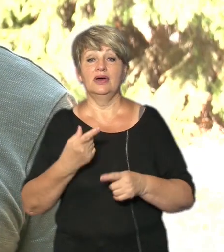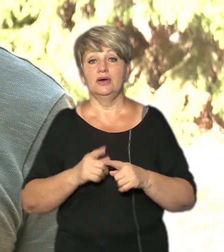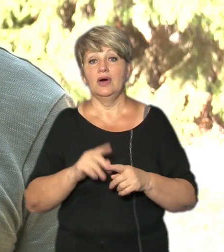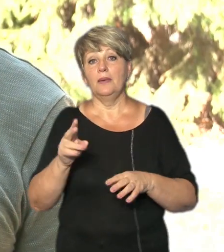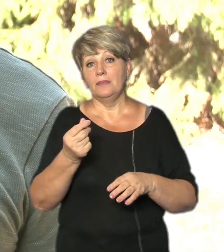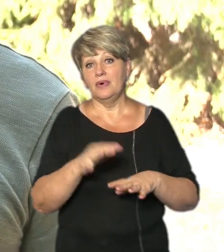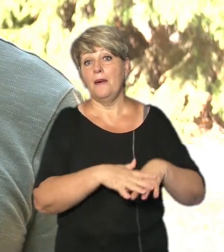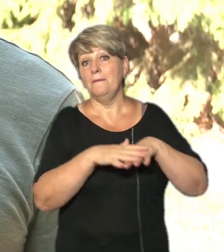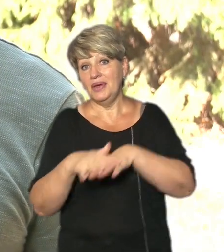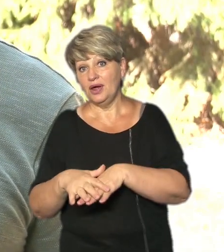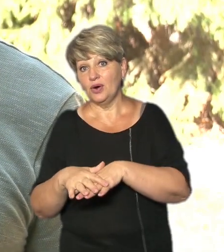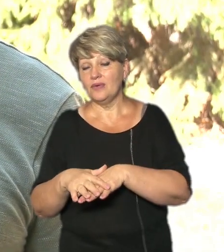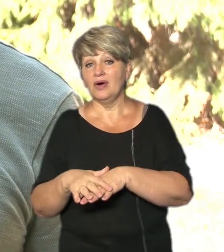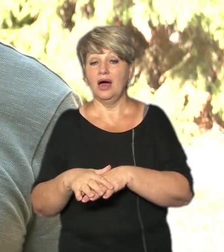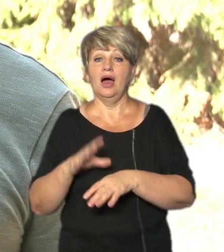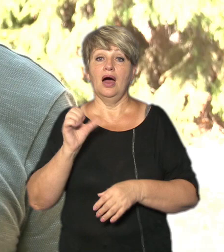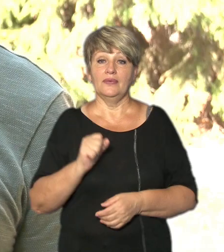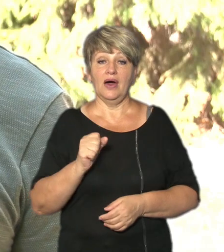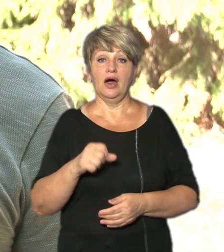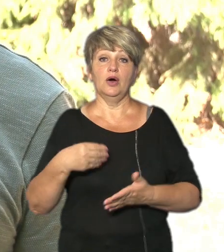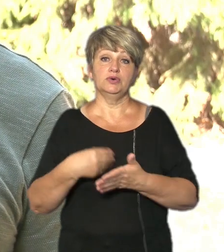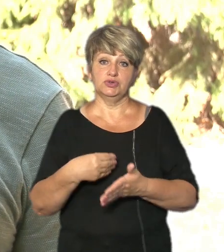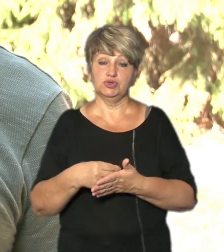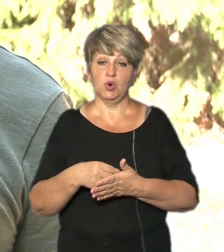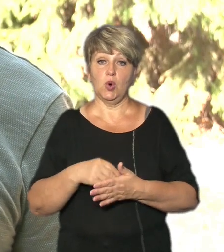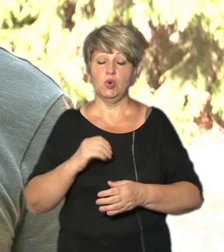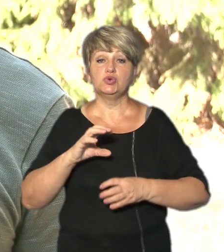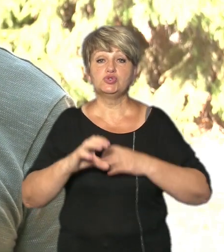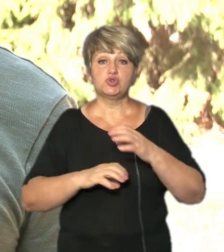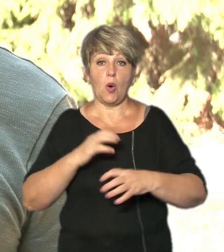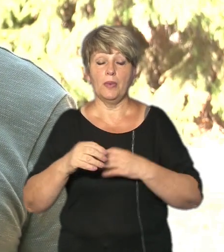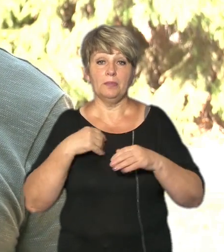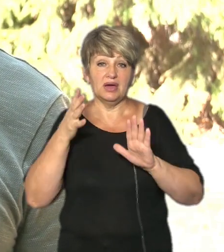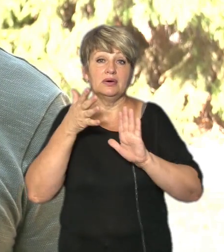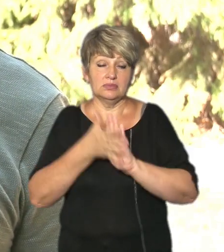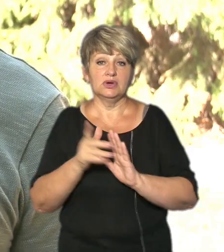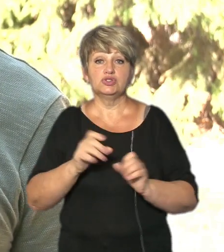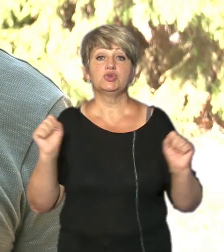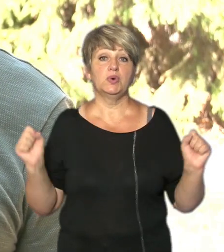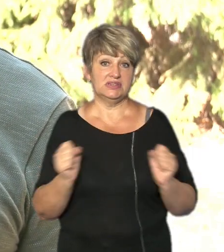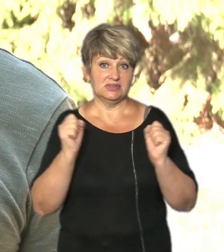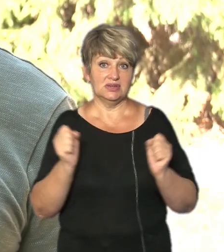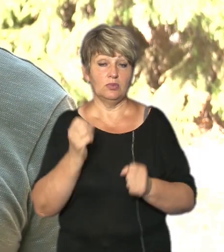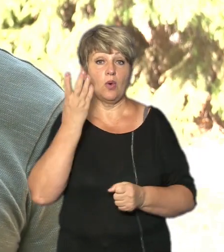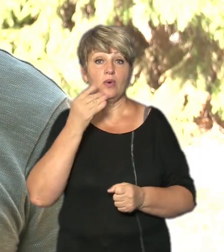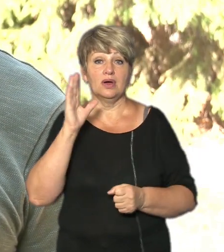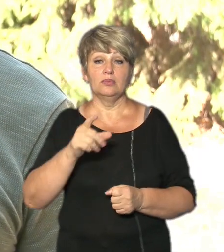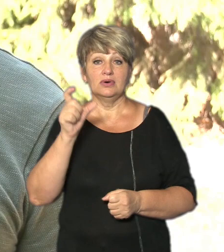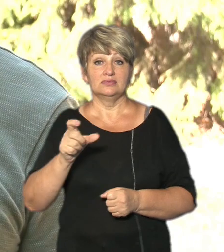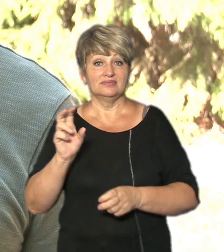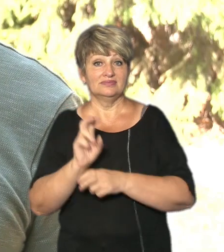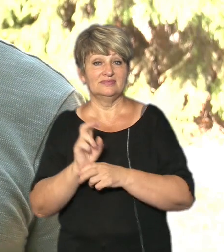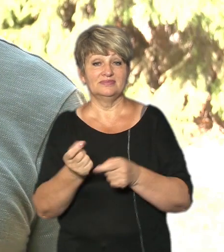перераховували кошти на рахунок зоопарку Тому що ми розуміємо, що взимку, коли впаде відвідування сніг, це